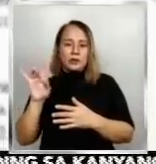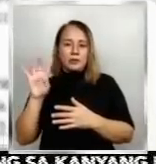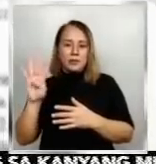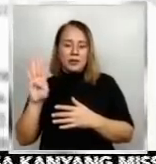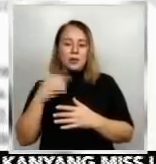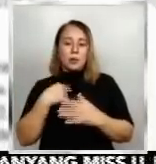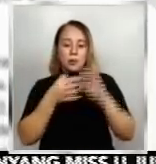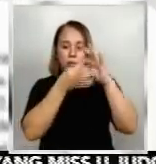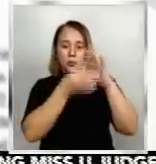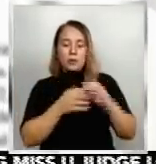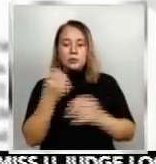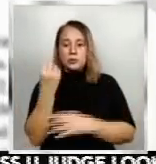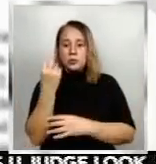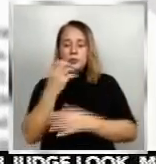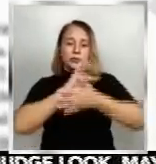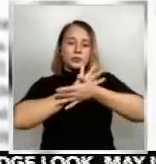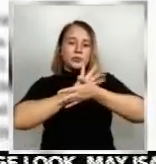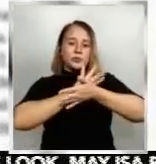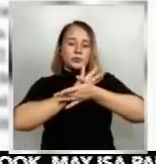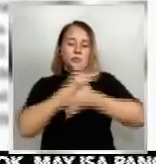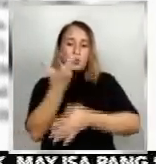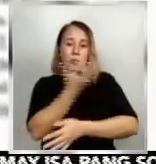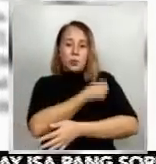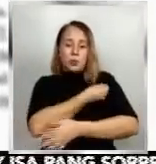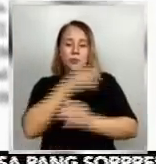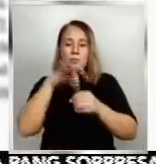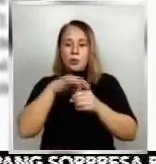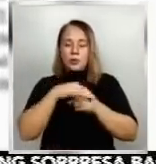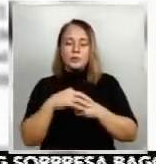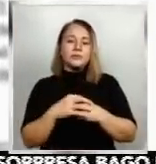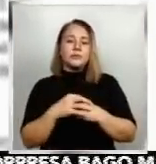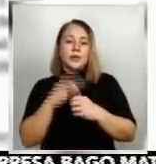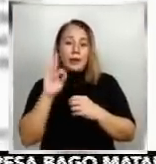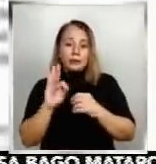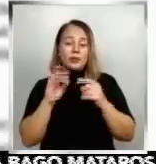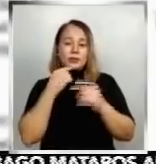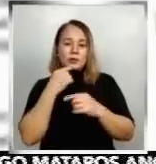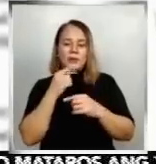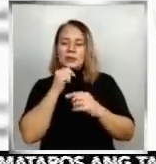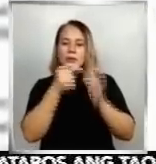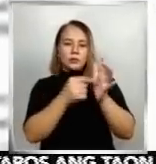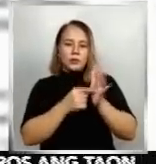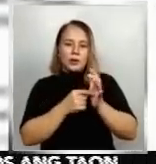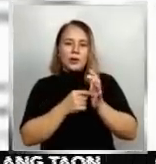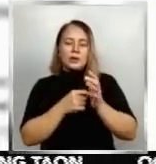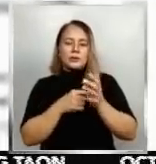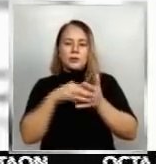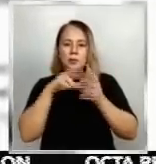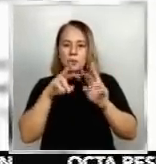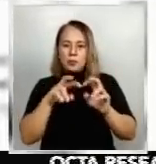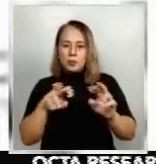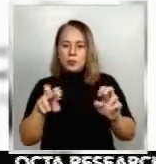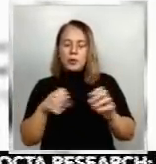12 ng COVID-19 Vaccination Program Act, hindi dapat requirements sa pag-aaral, empleyo at